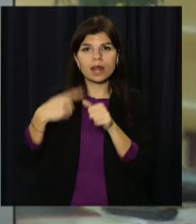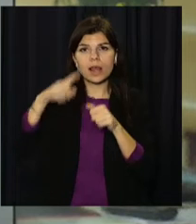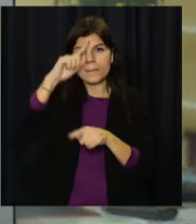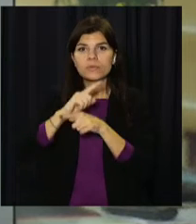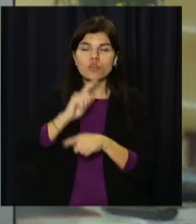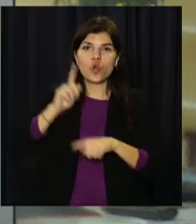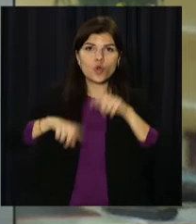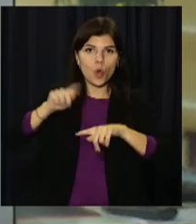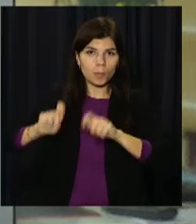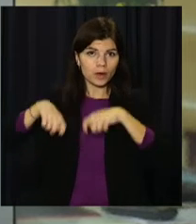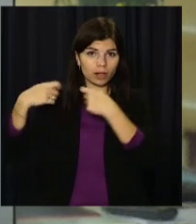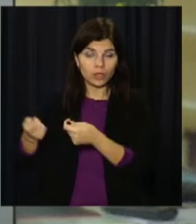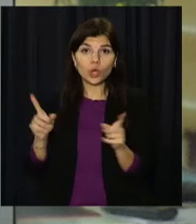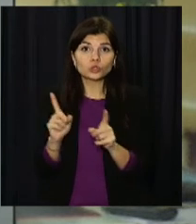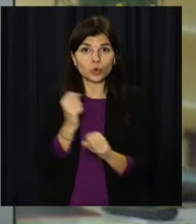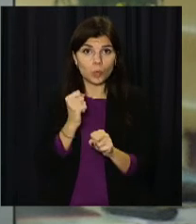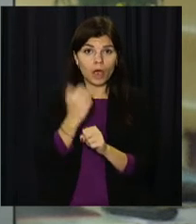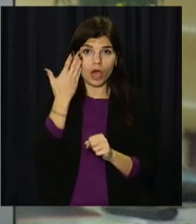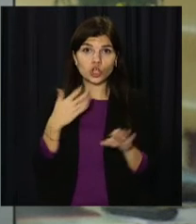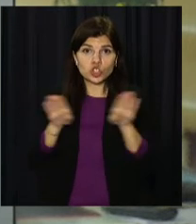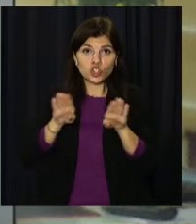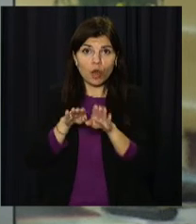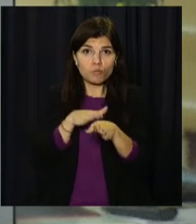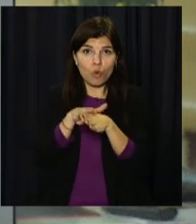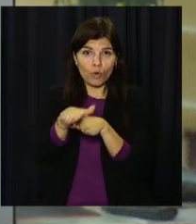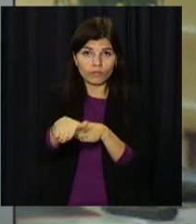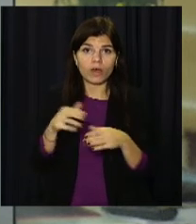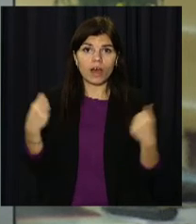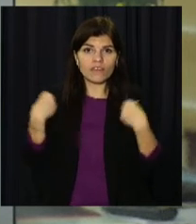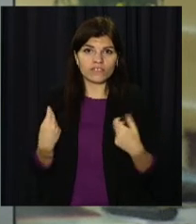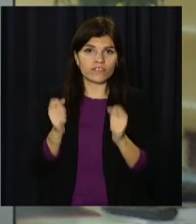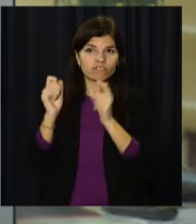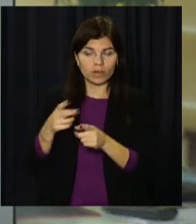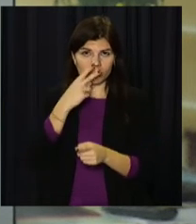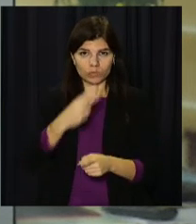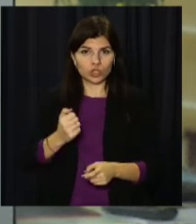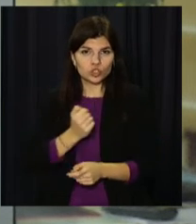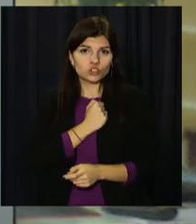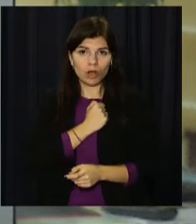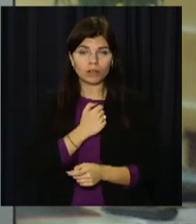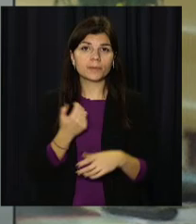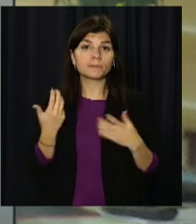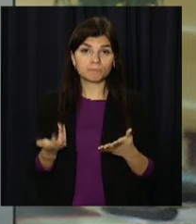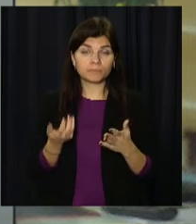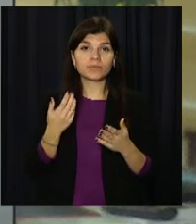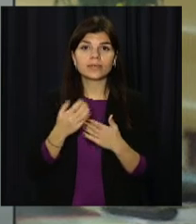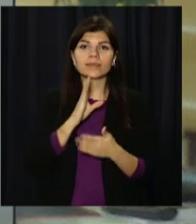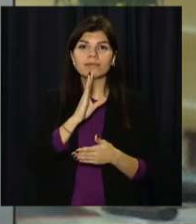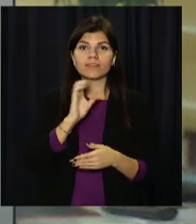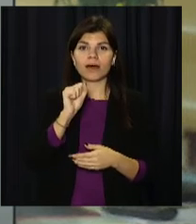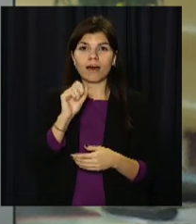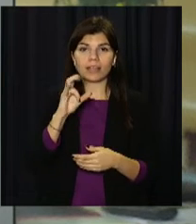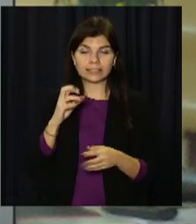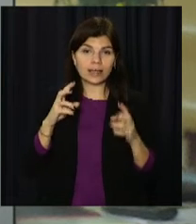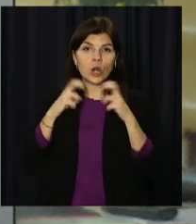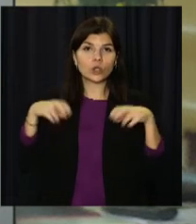братам і сестрам. Та що робити, коли шафа переповнена, а викидати на смітник рука не піднімається? Анастасія Вільхова